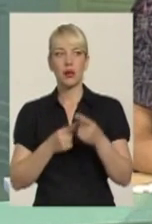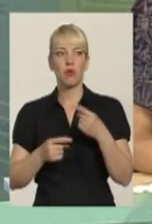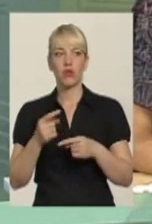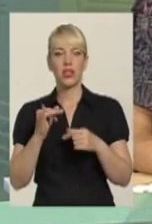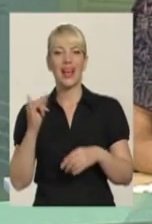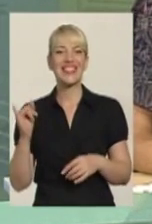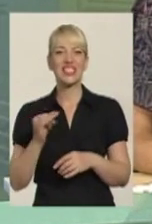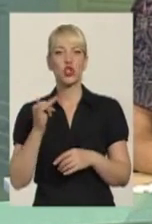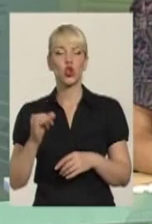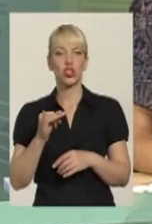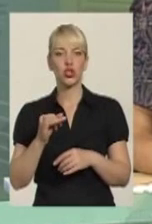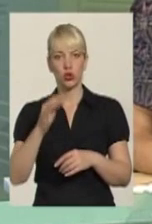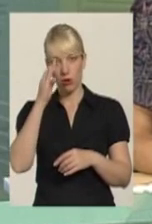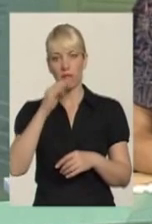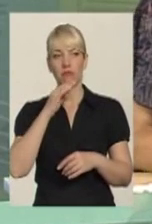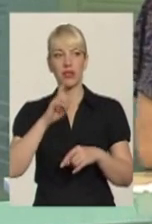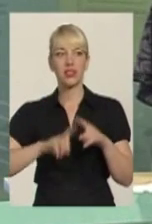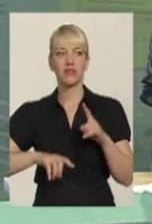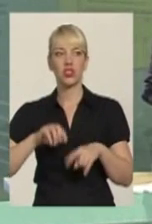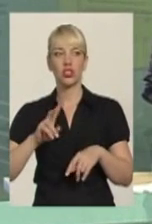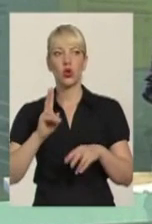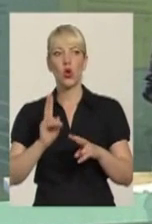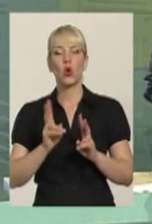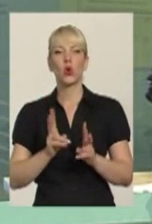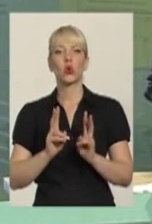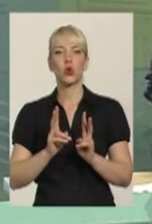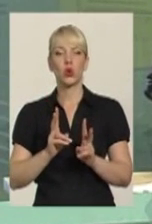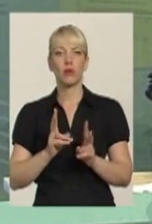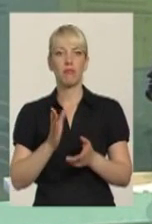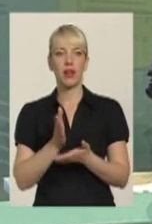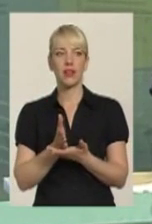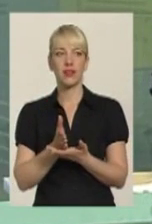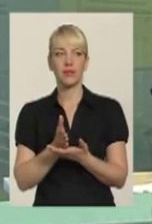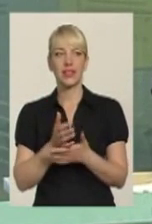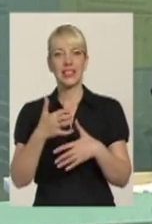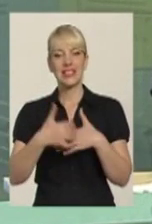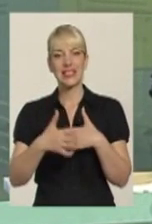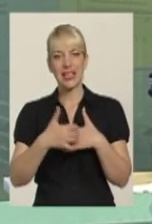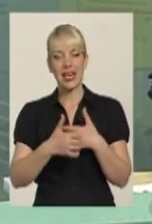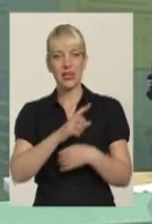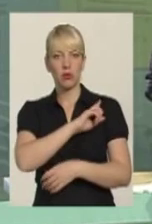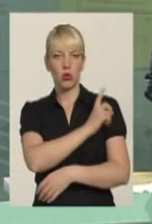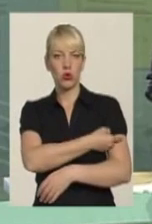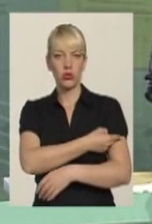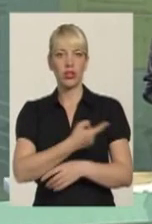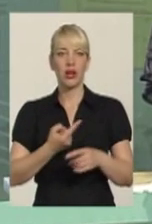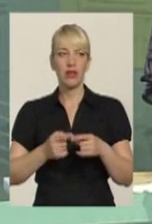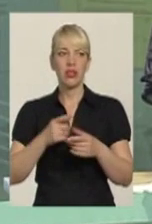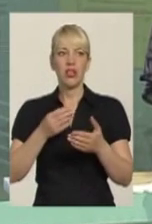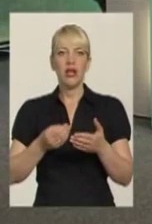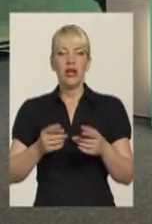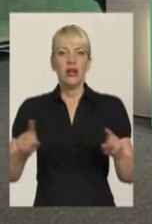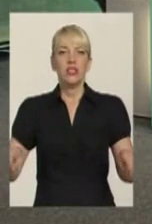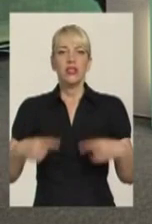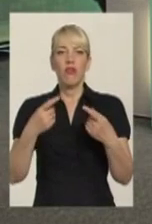історичну батьківщину. Хто має середні потужності, він створює свою